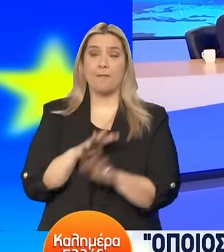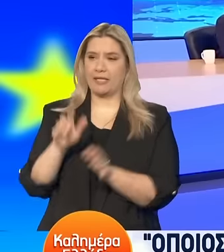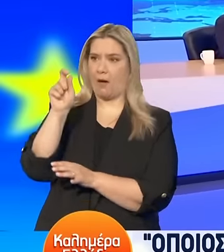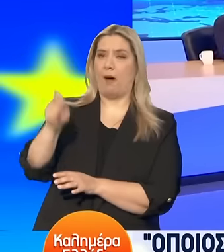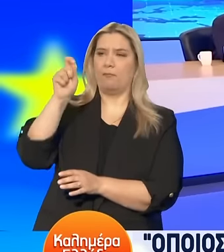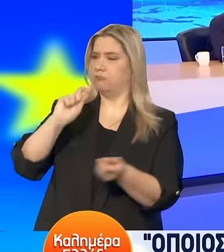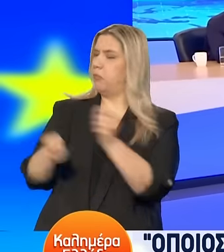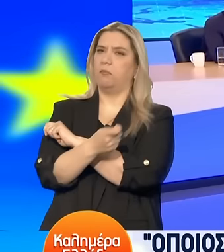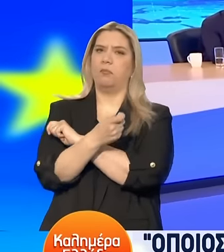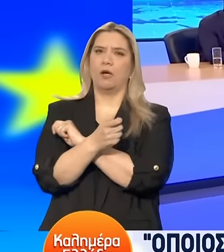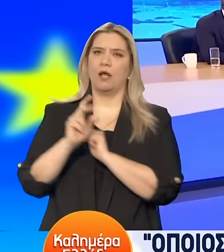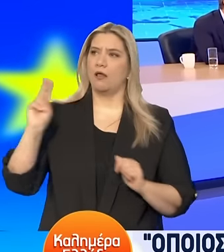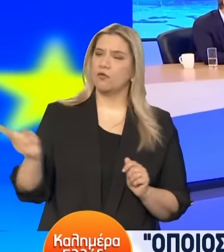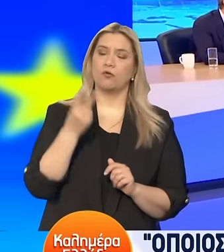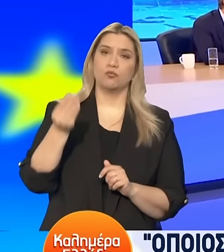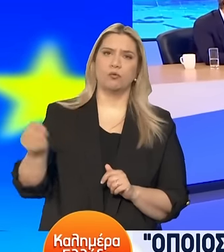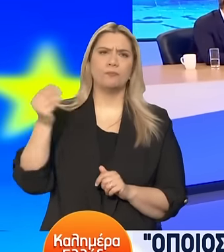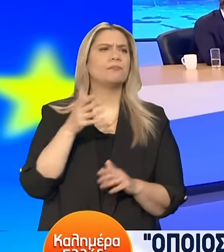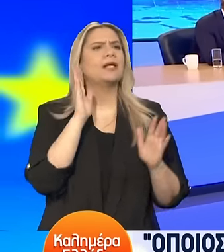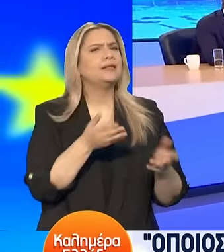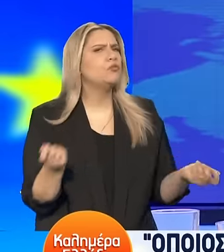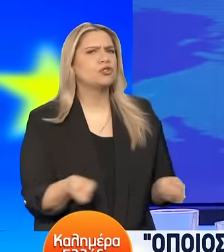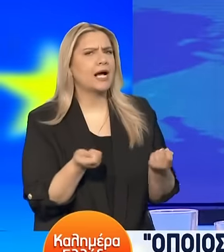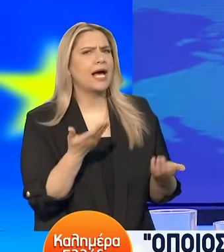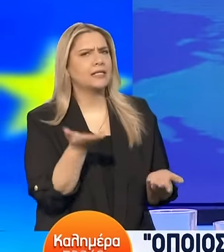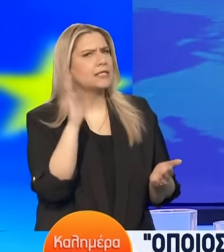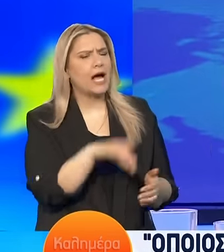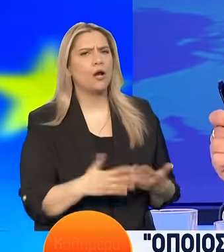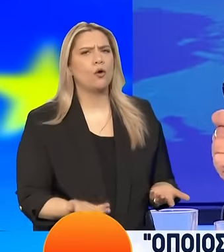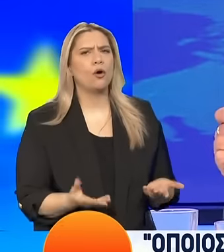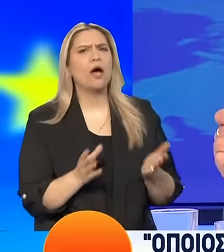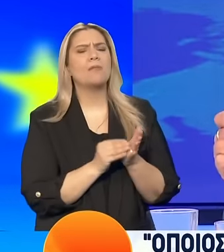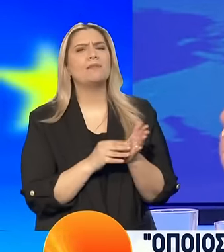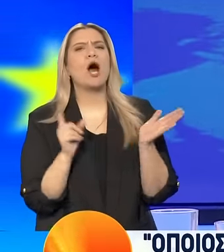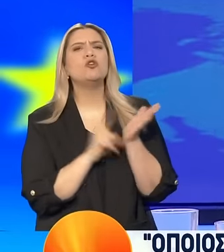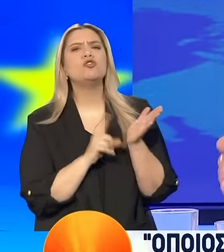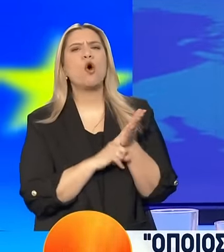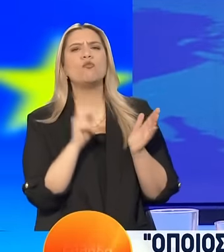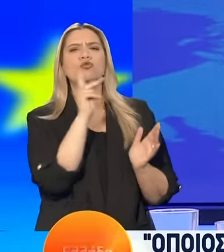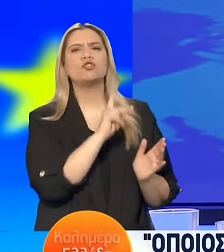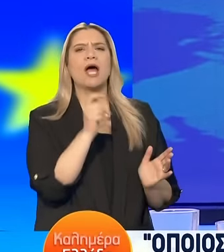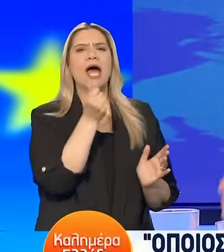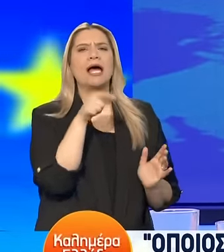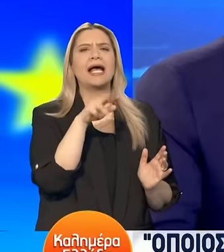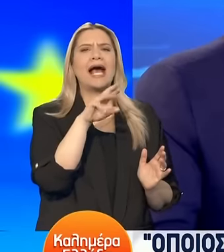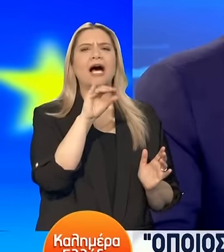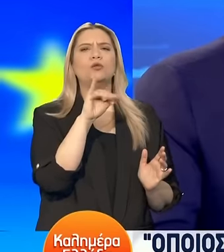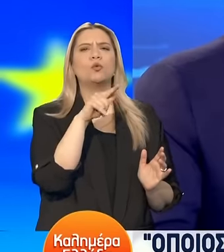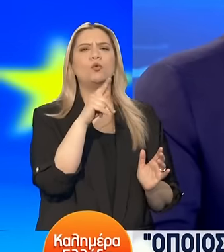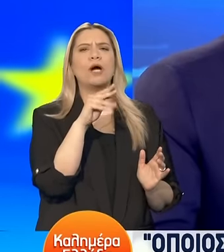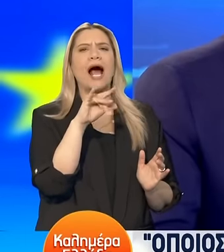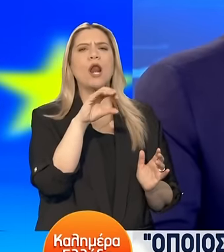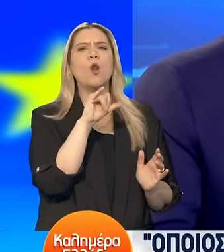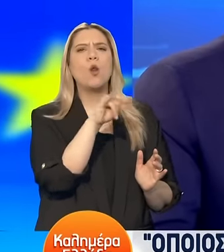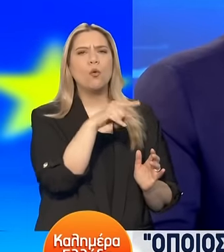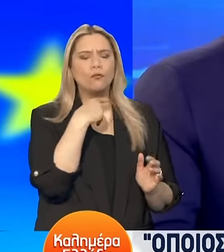και να τις διπλασιάσω Θα μπορούσατε να κάνετε κάτι άλλο όμως Αν ο νόμος Κατρούγκαλου ήταν εκείνος ο οποίος έφερε σε πολύ δύσκολη